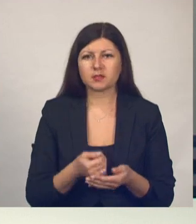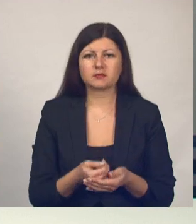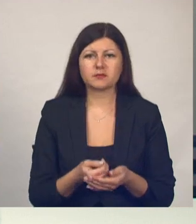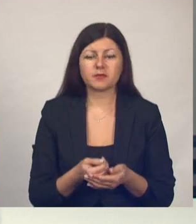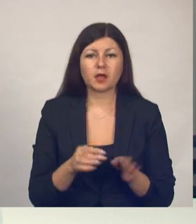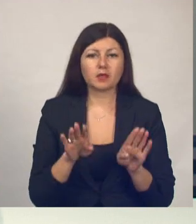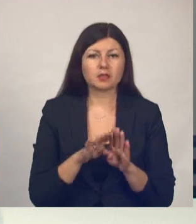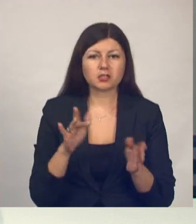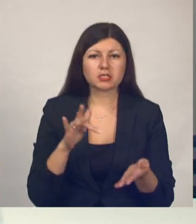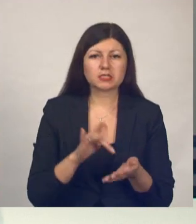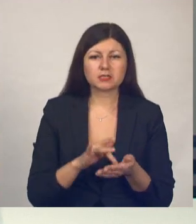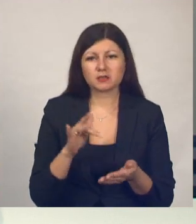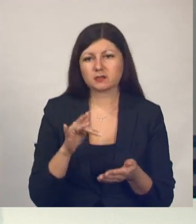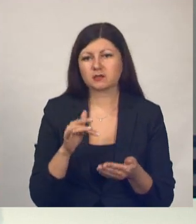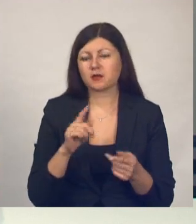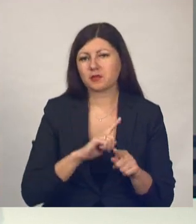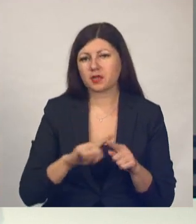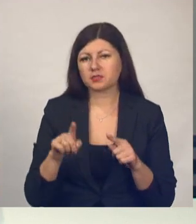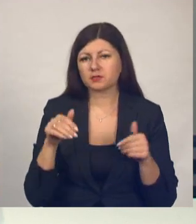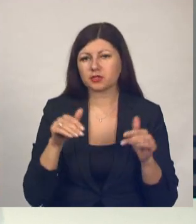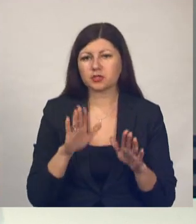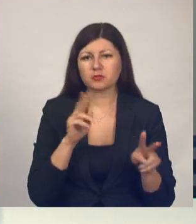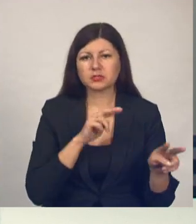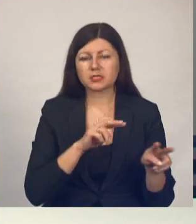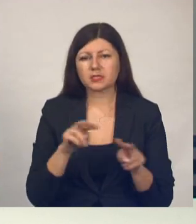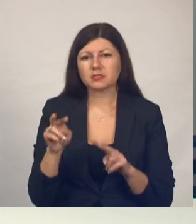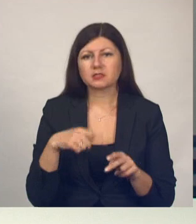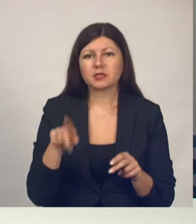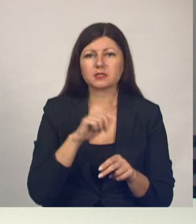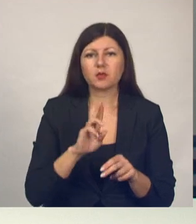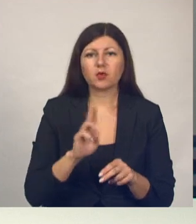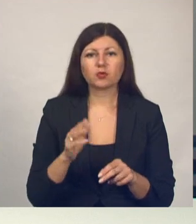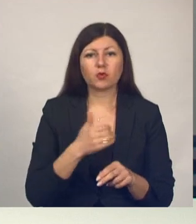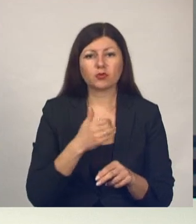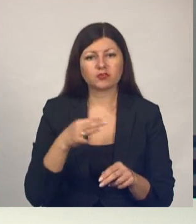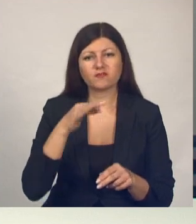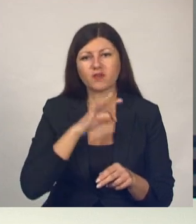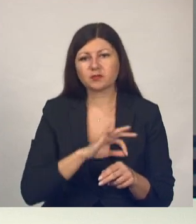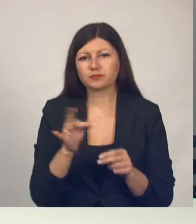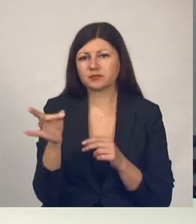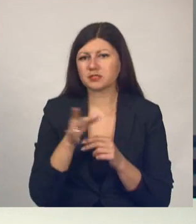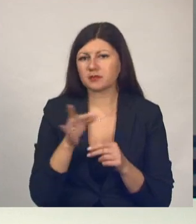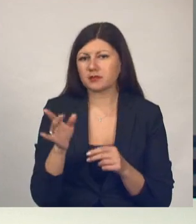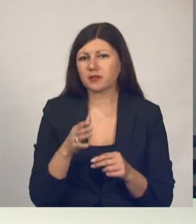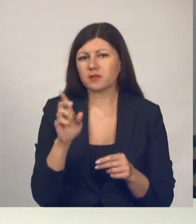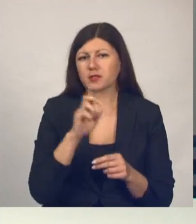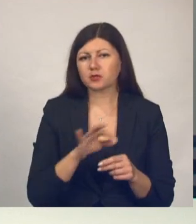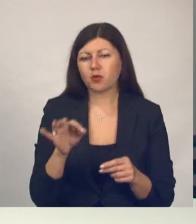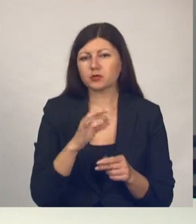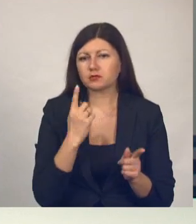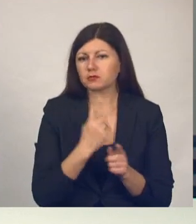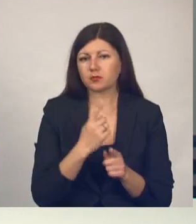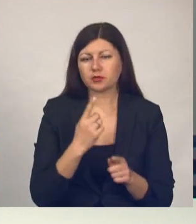Также Центр оперативных решений будет следить за теми, кто решит воспользоваться пиротехникой. Напомним, в Белгородской области